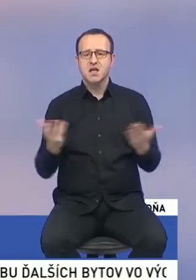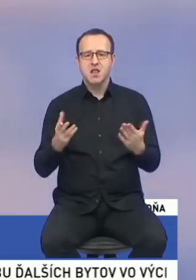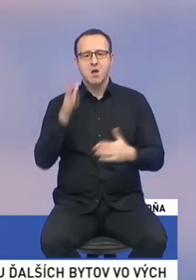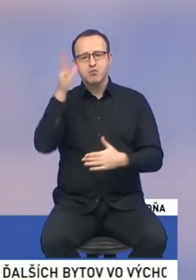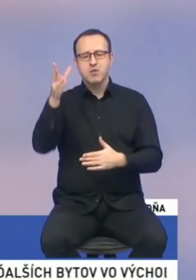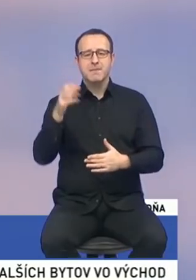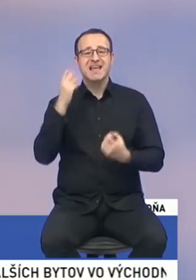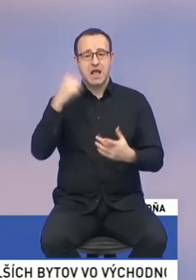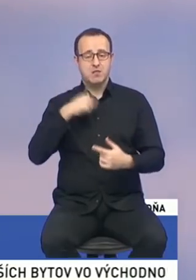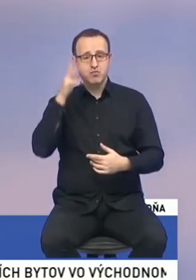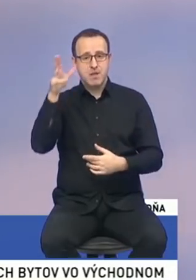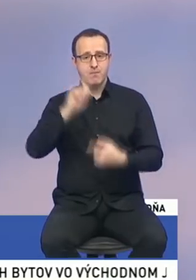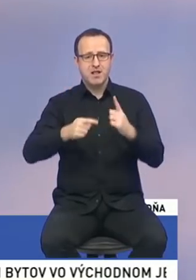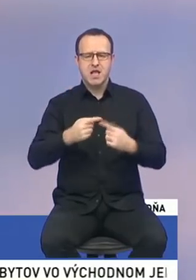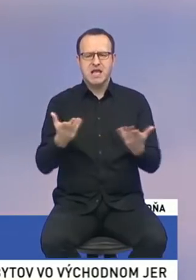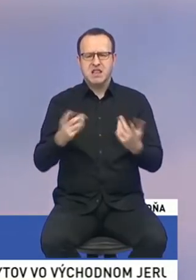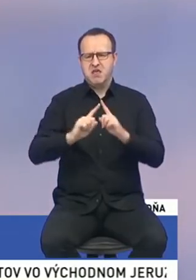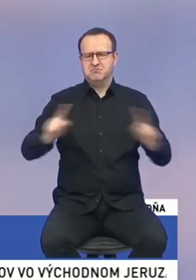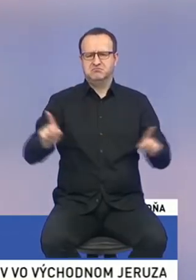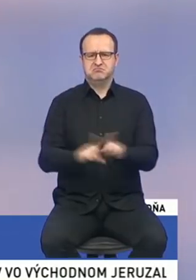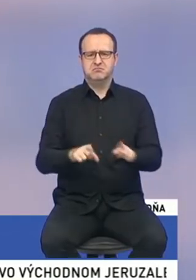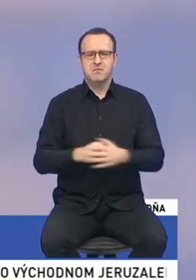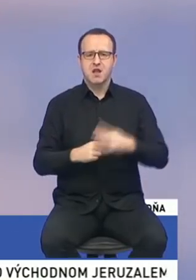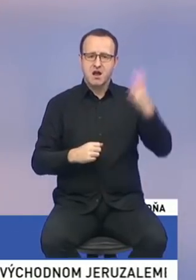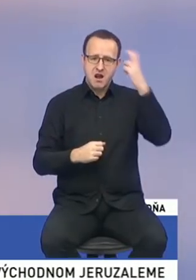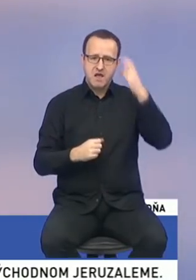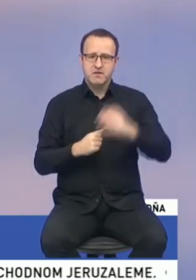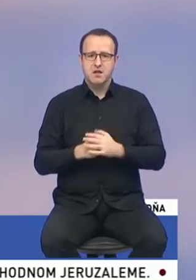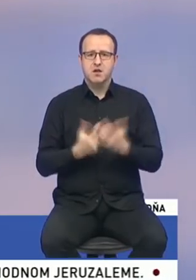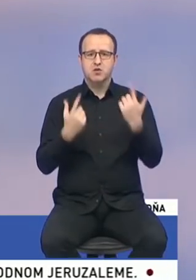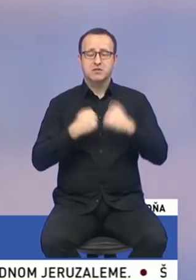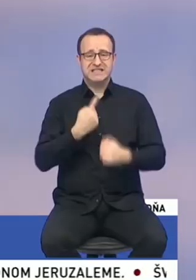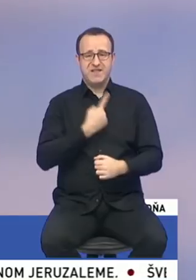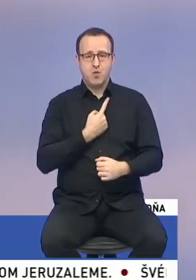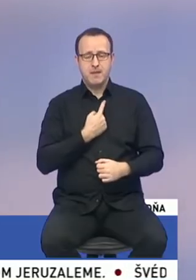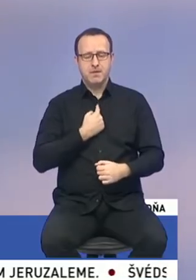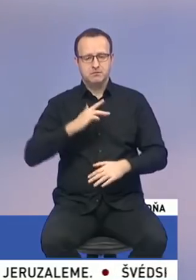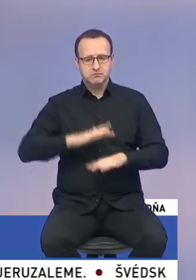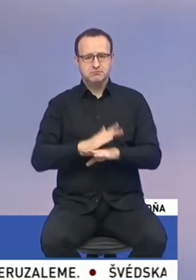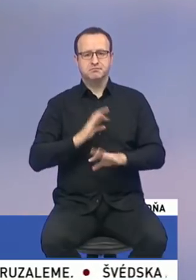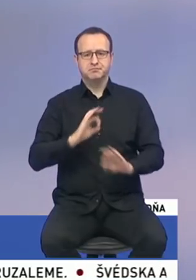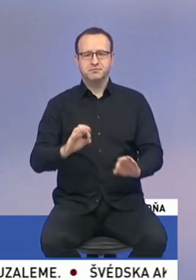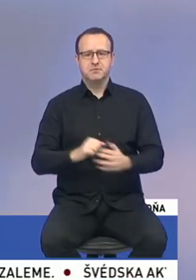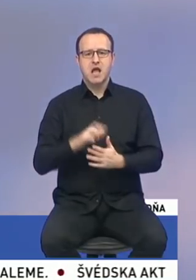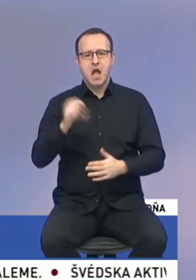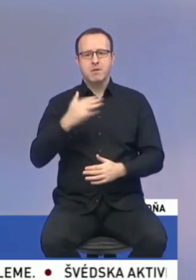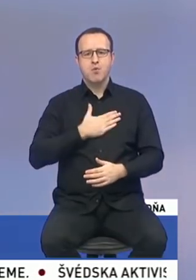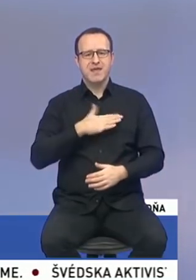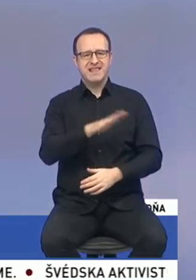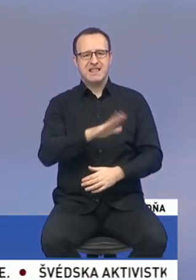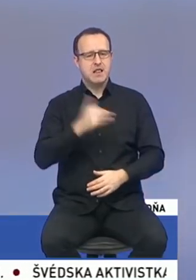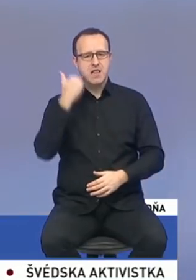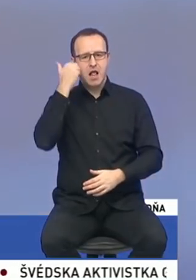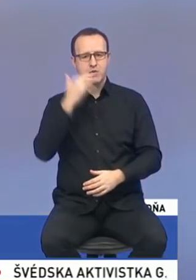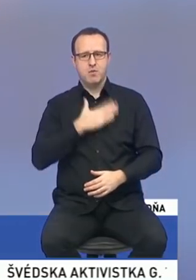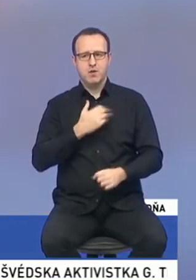keď budem v politike kdekoľvek a hlavne zo svedomím a zo cťov, aby sa moje dieťa nechám bylo nosiť v môj